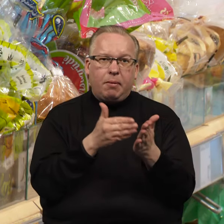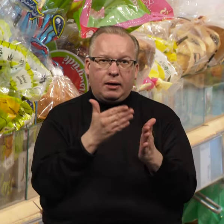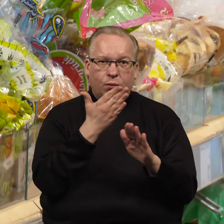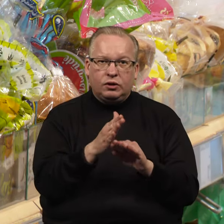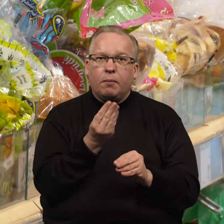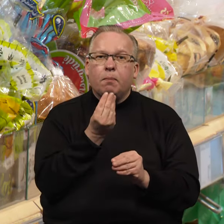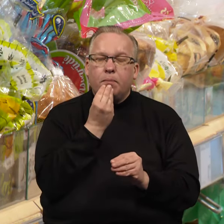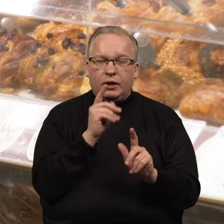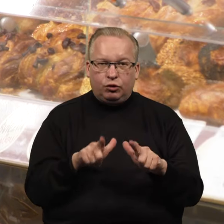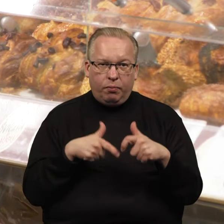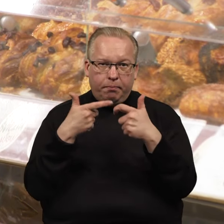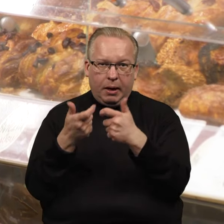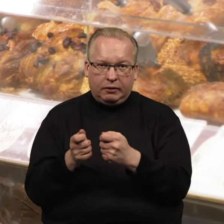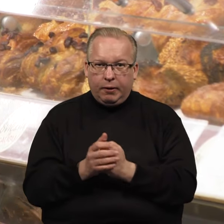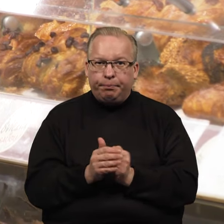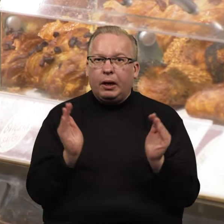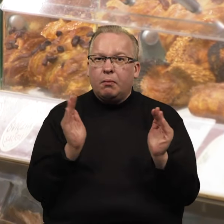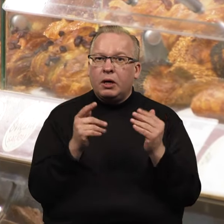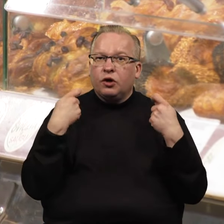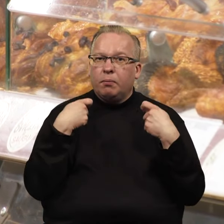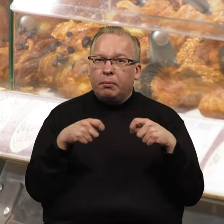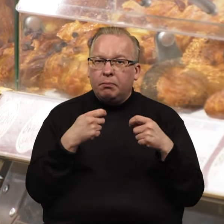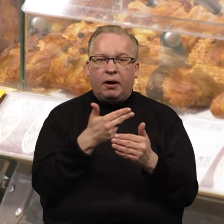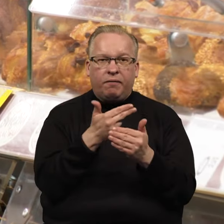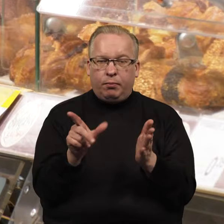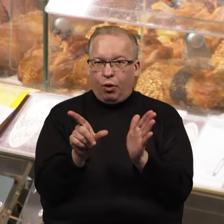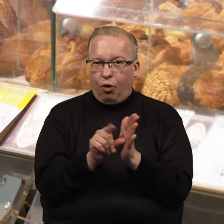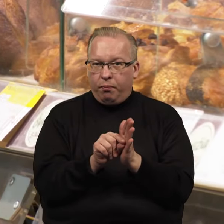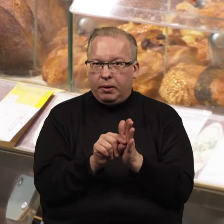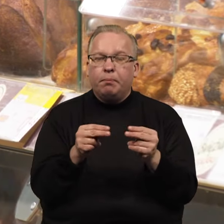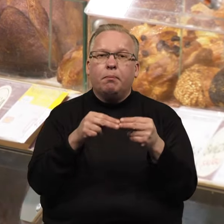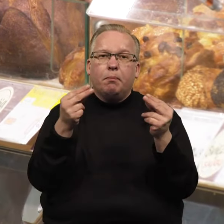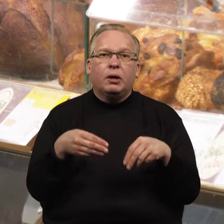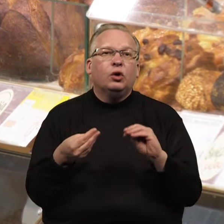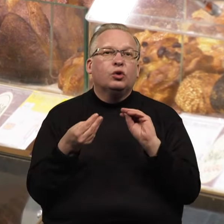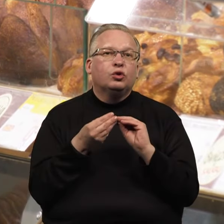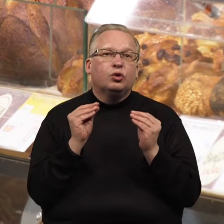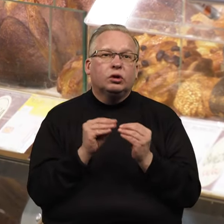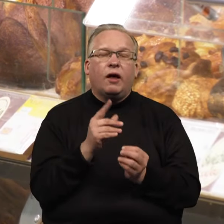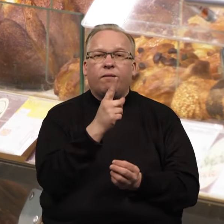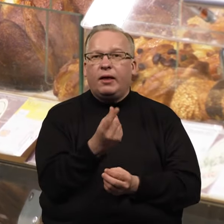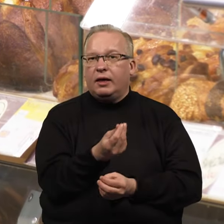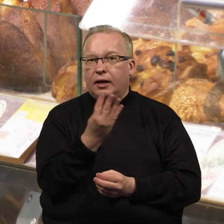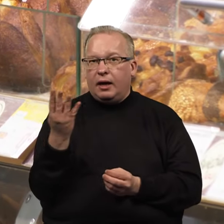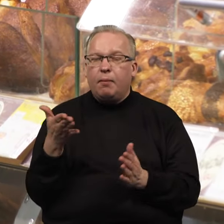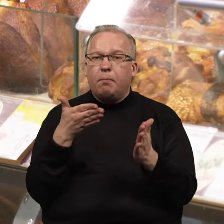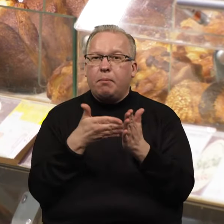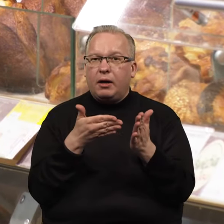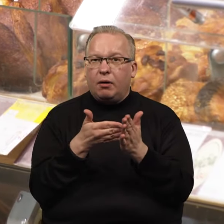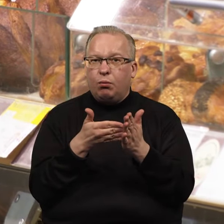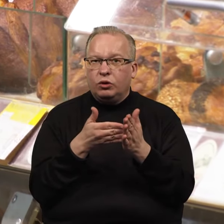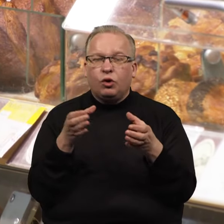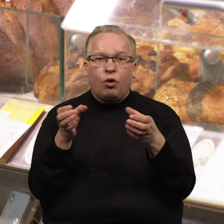maisto perdavimą. Mažmeninės prekybos įmonės privalės pasirašyti sutartis su vienu ar keliais paramos gavėjais,